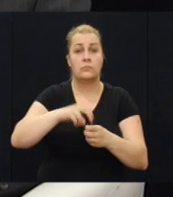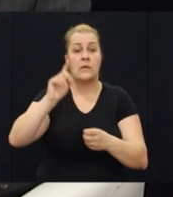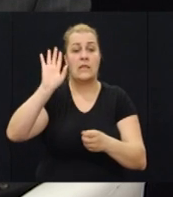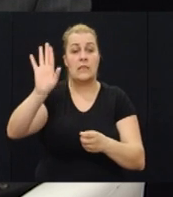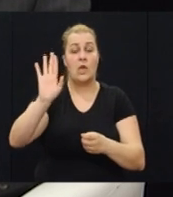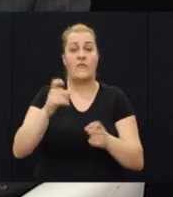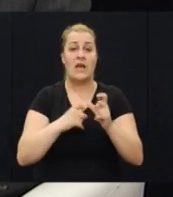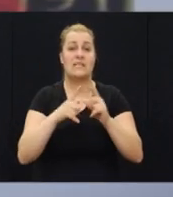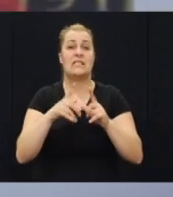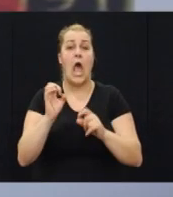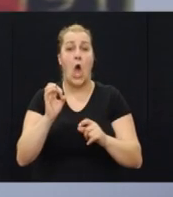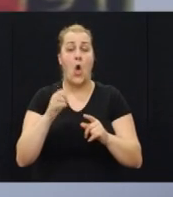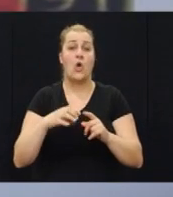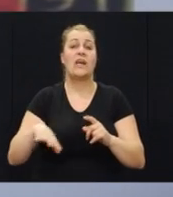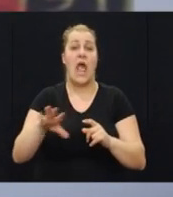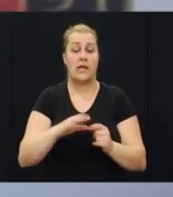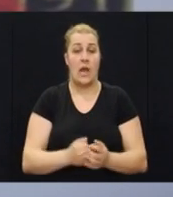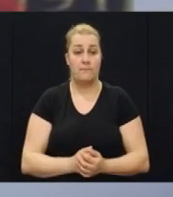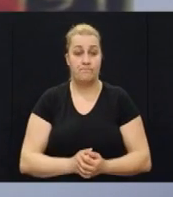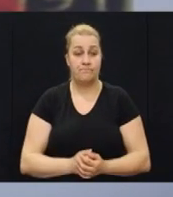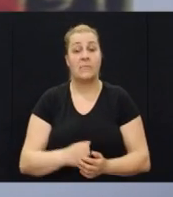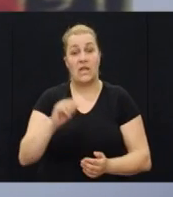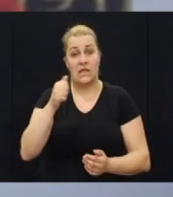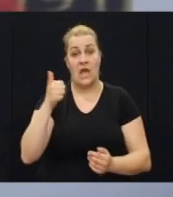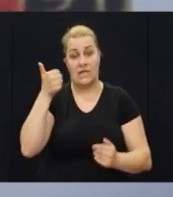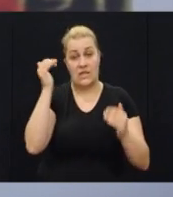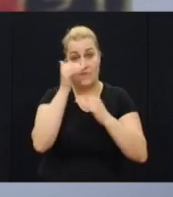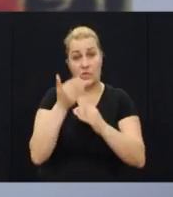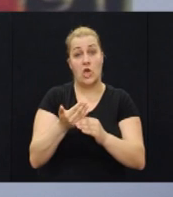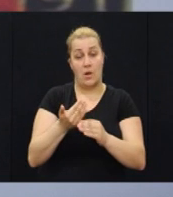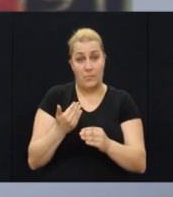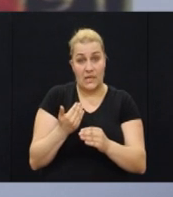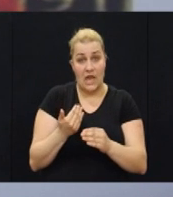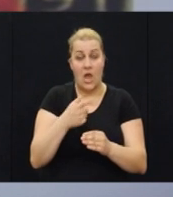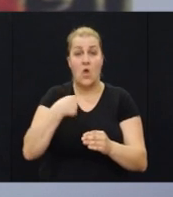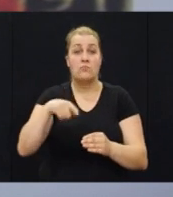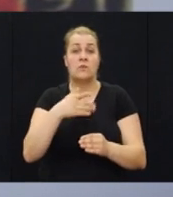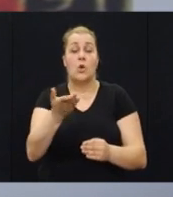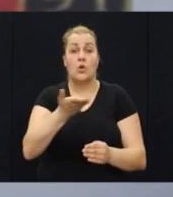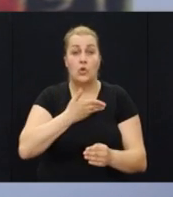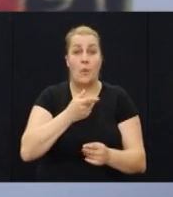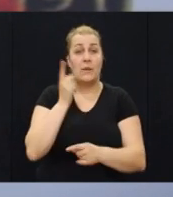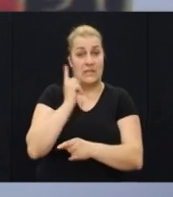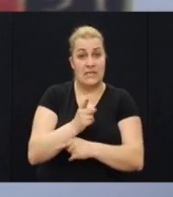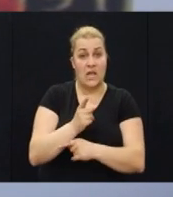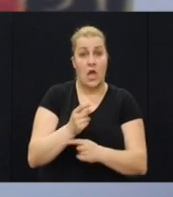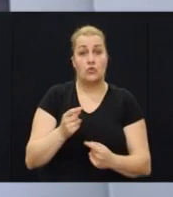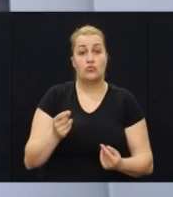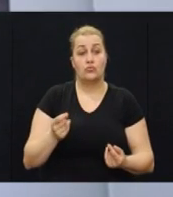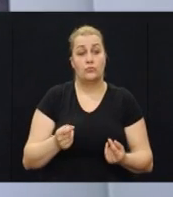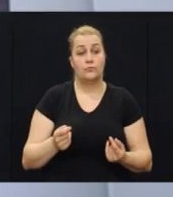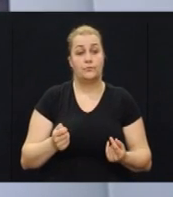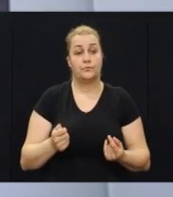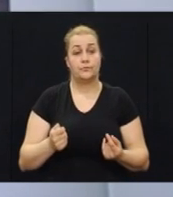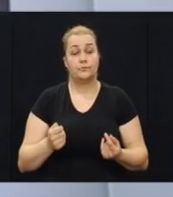sa Ukrajine. Je, večer prije mi smo dobili smo zadaću, čak